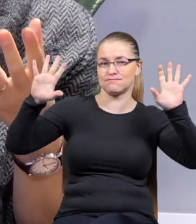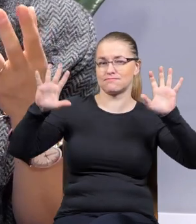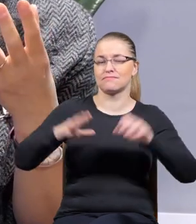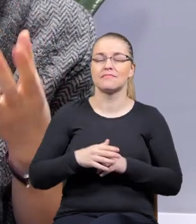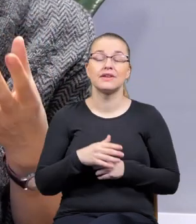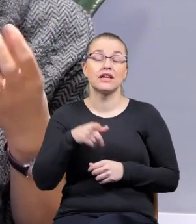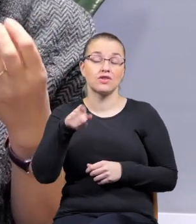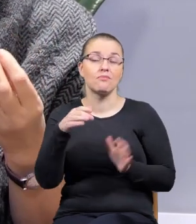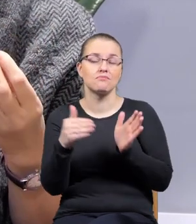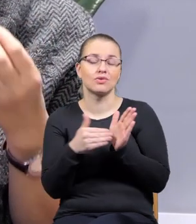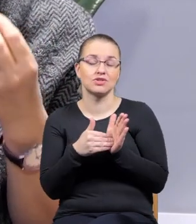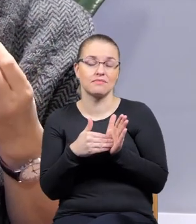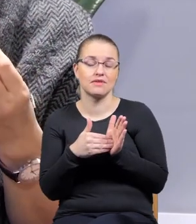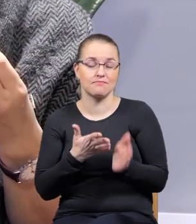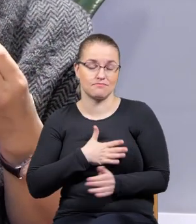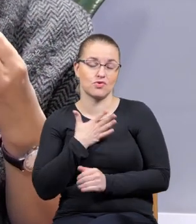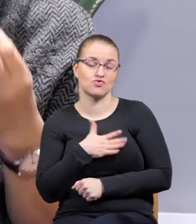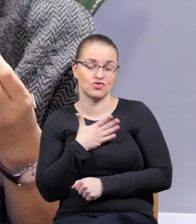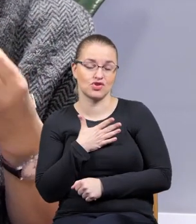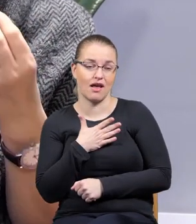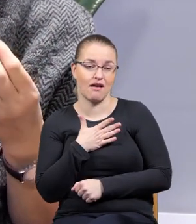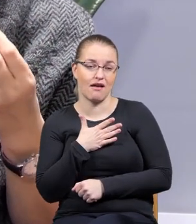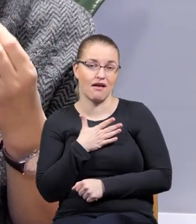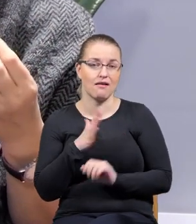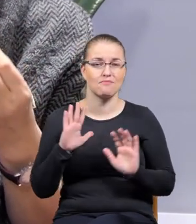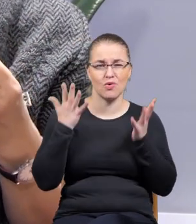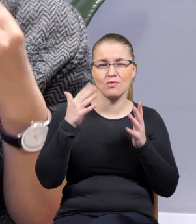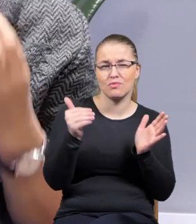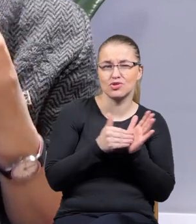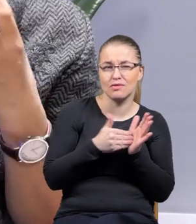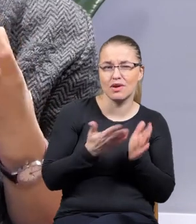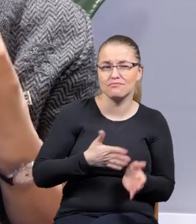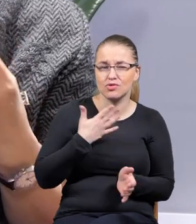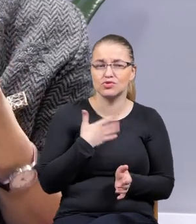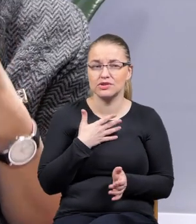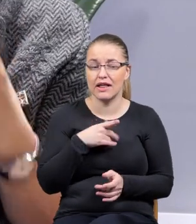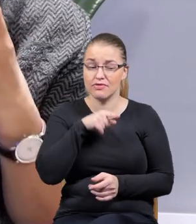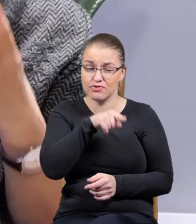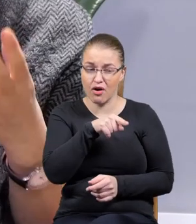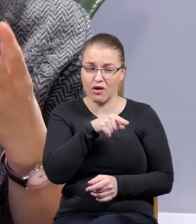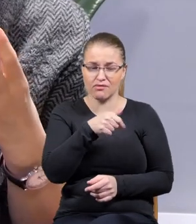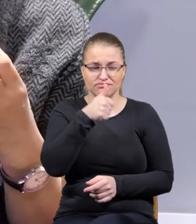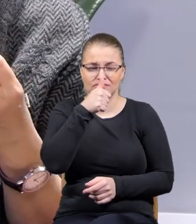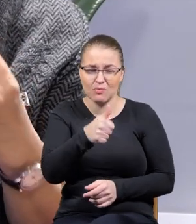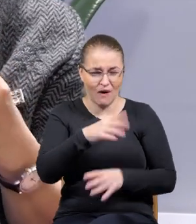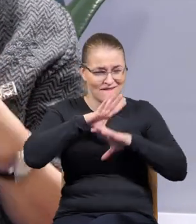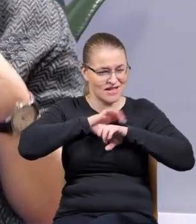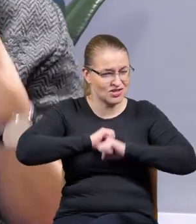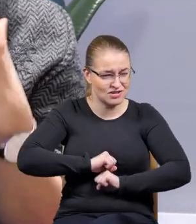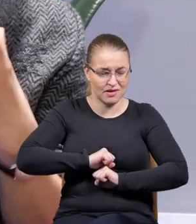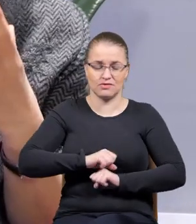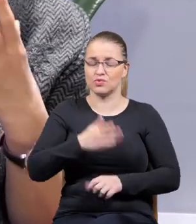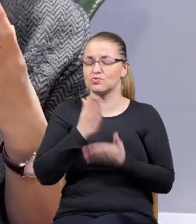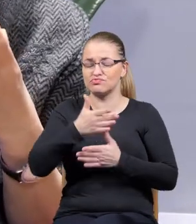potrzebne jest poczucie do buntu, poczucie takie, że pewne rzeczy są już nie do zniesienia, że już